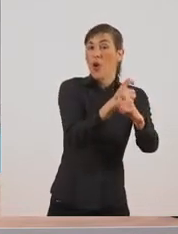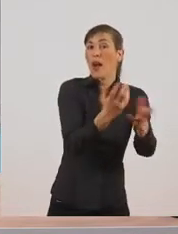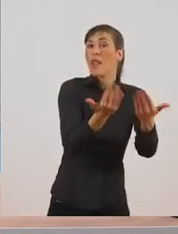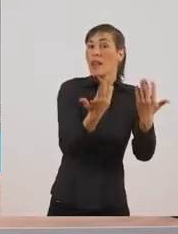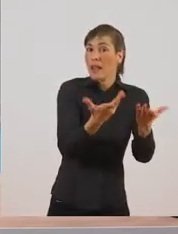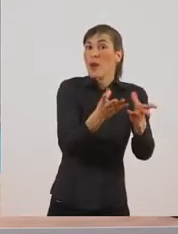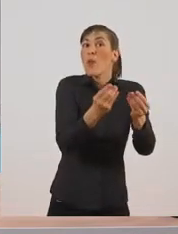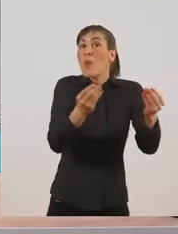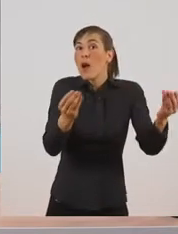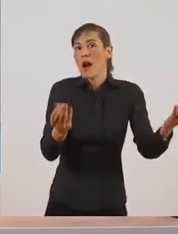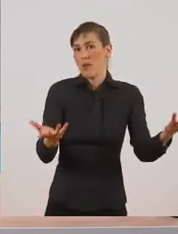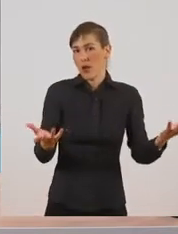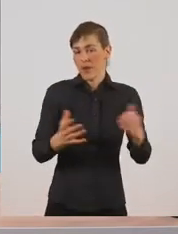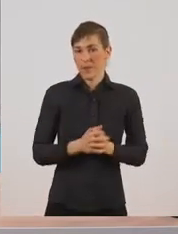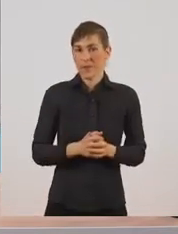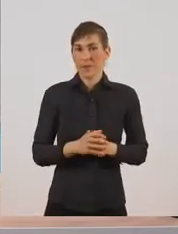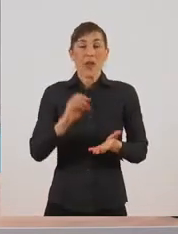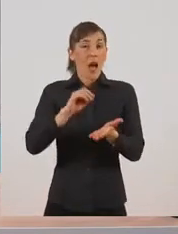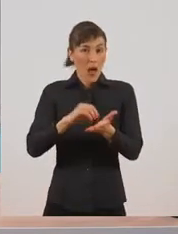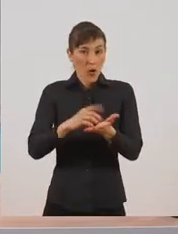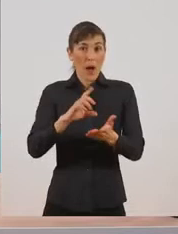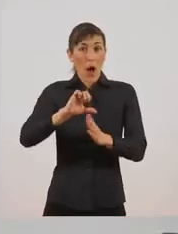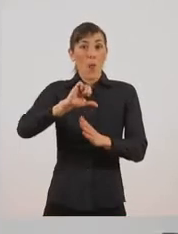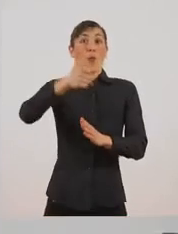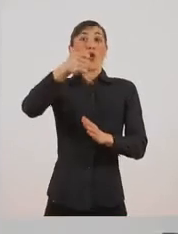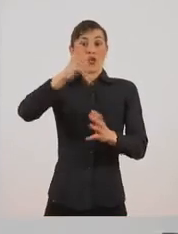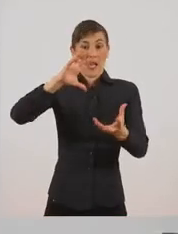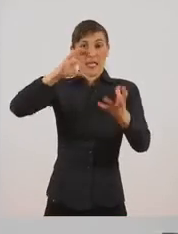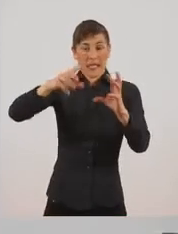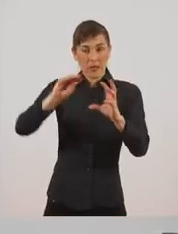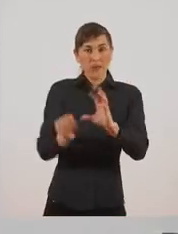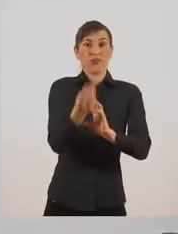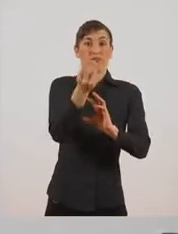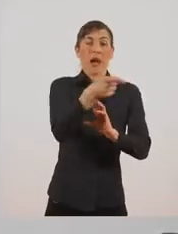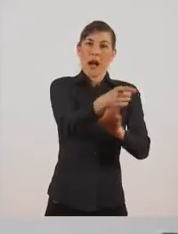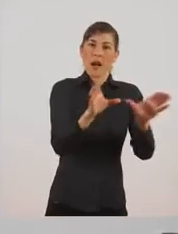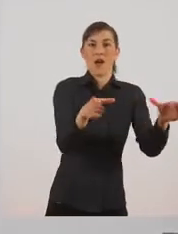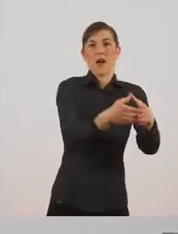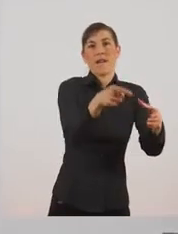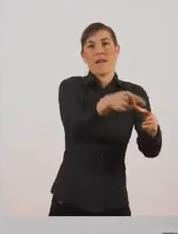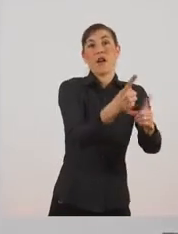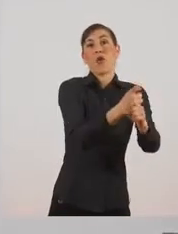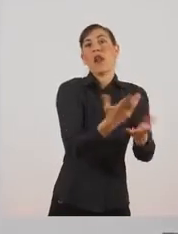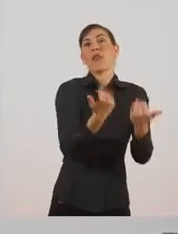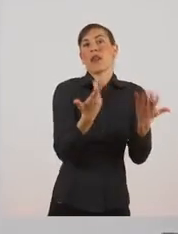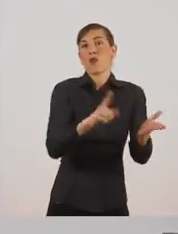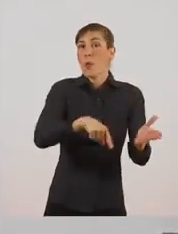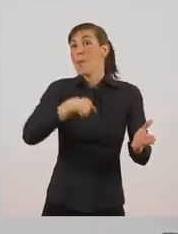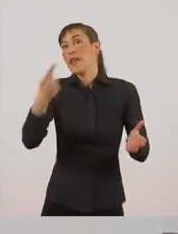Επίσης, τα ασπόνδυλα ζώα εμφανίστηκαν πρώτα στη Γη και εκ των υστέρων εμφανίστηκαν τα σπονδυλωτά.